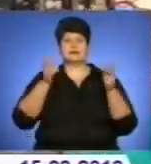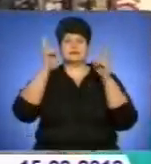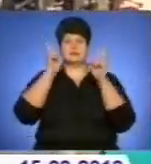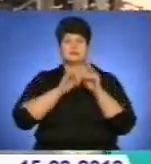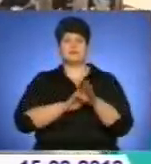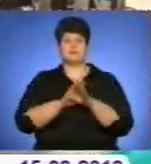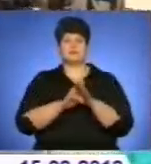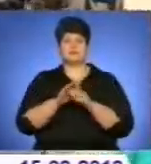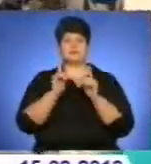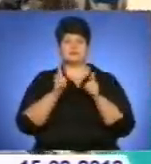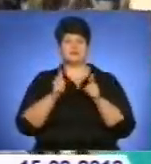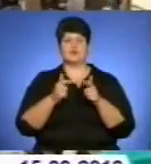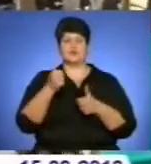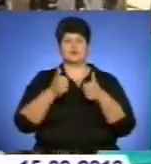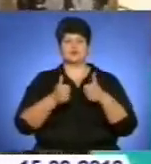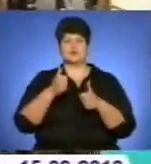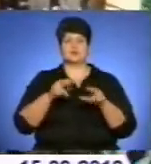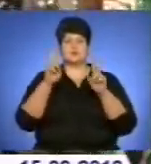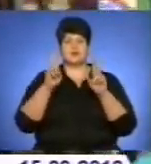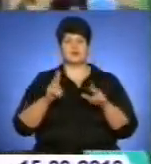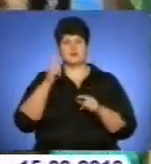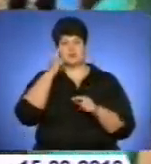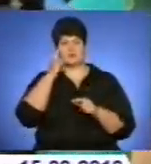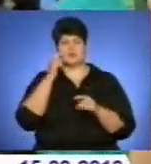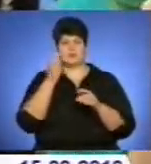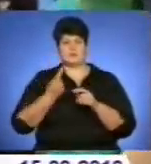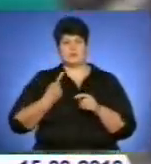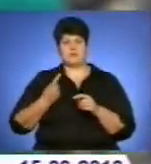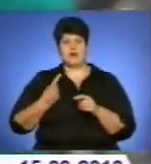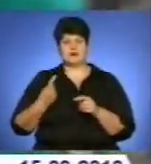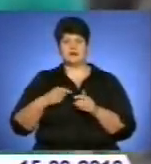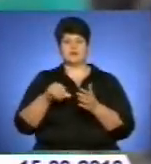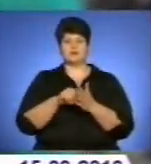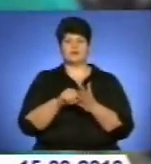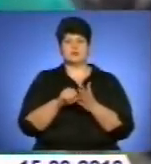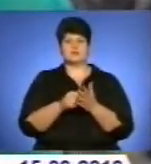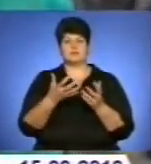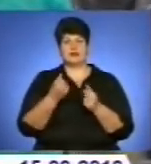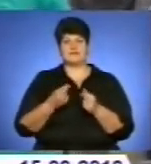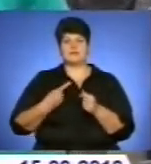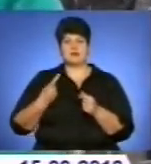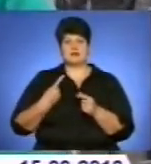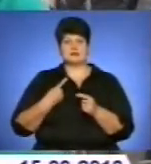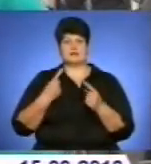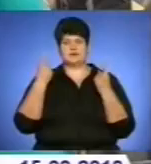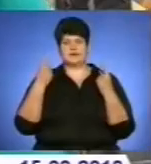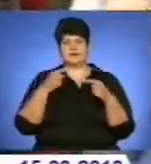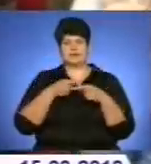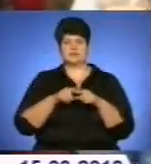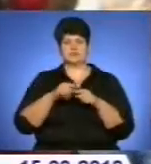вашого Тернополя. Коли їдуть на всеукраїнський конкурс в Одесу, вони